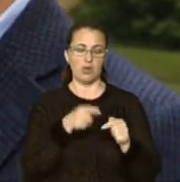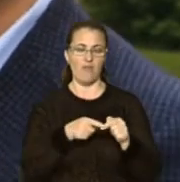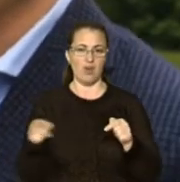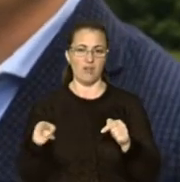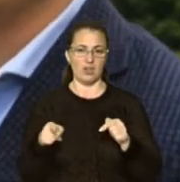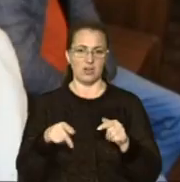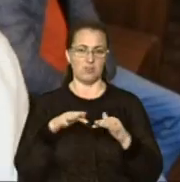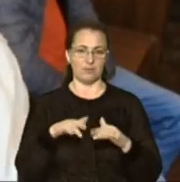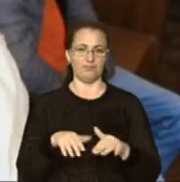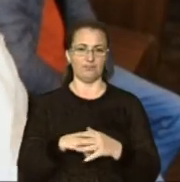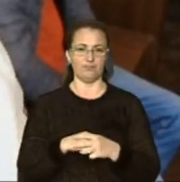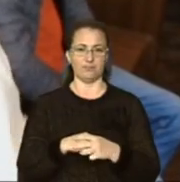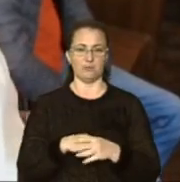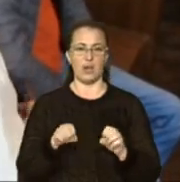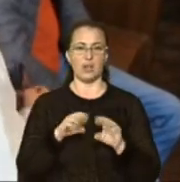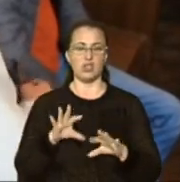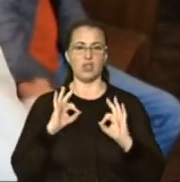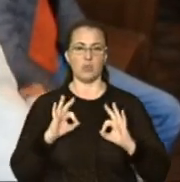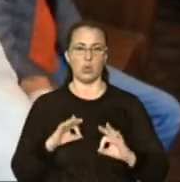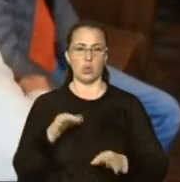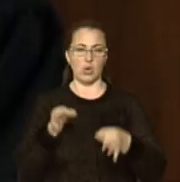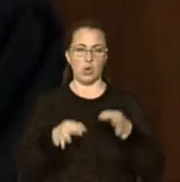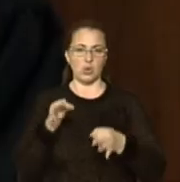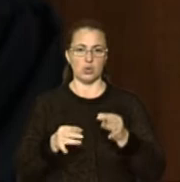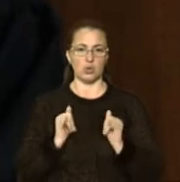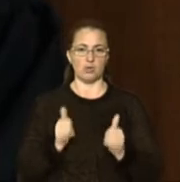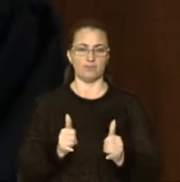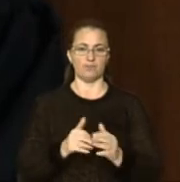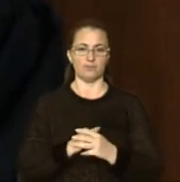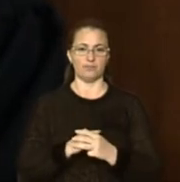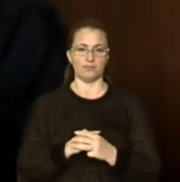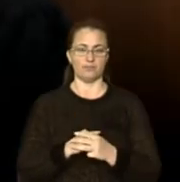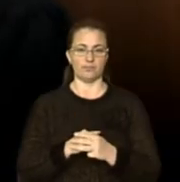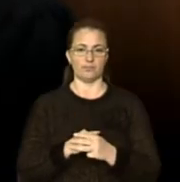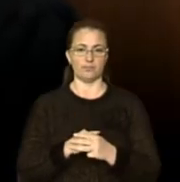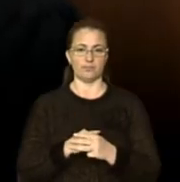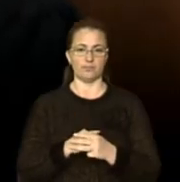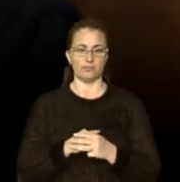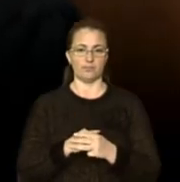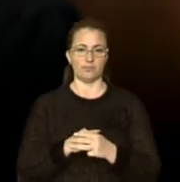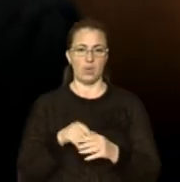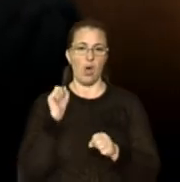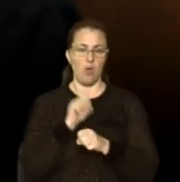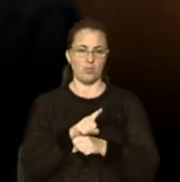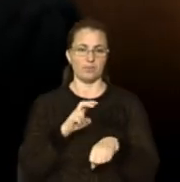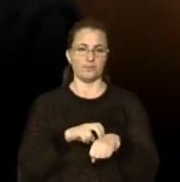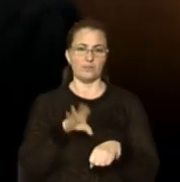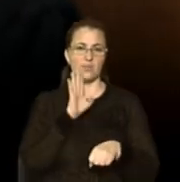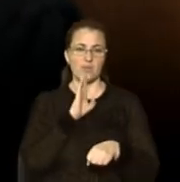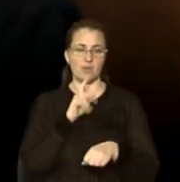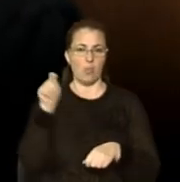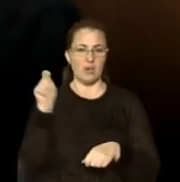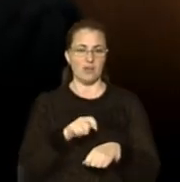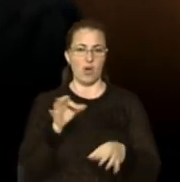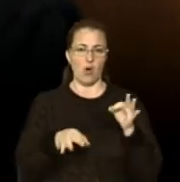кримінального провадження в суді. Рішення прокурора суддя задовольняє. Покласти на обвинувачену чушчак ганду і ліну обов'язки. Прибувати до